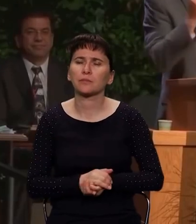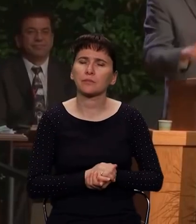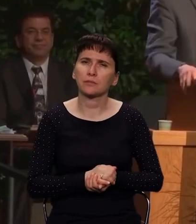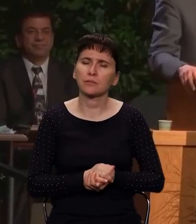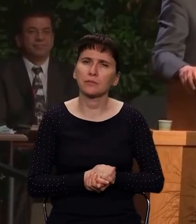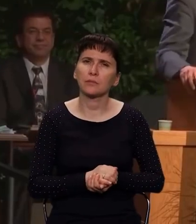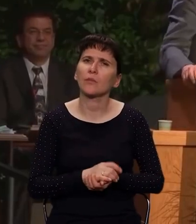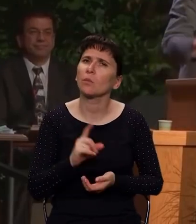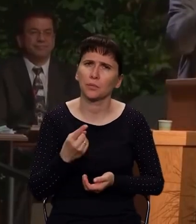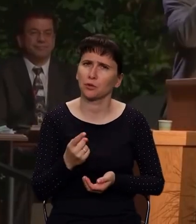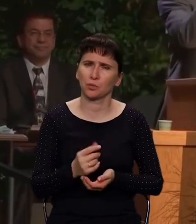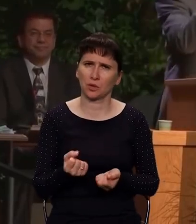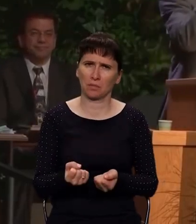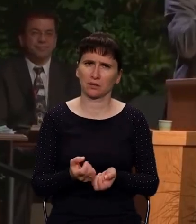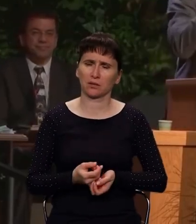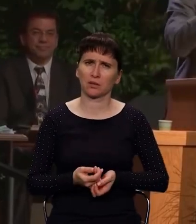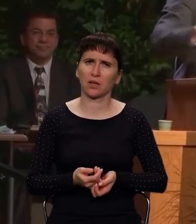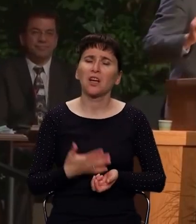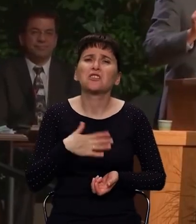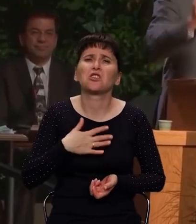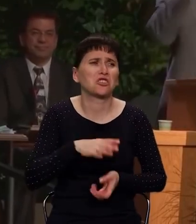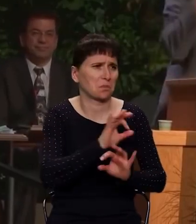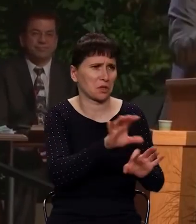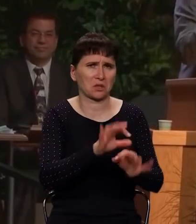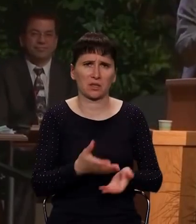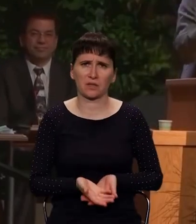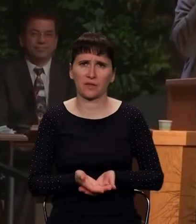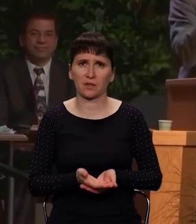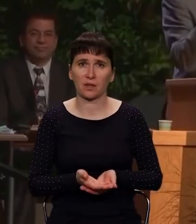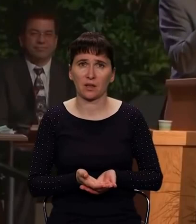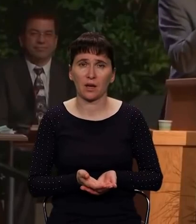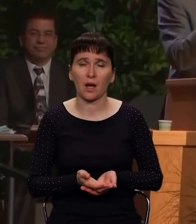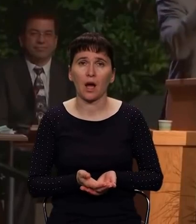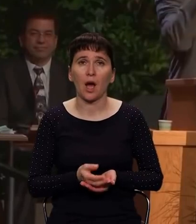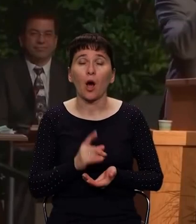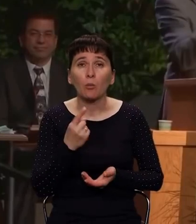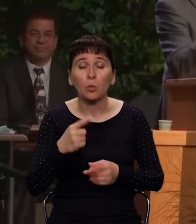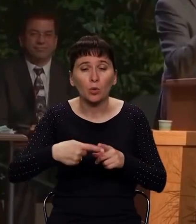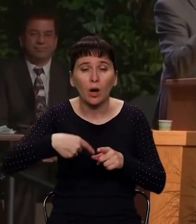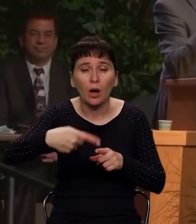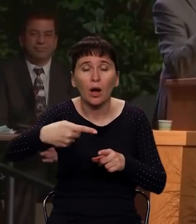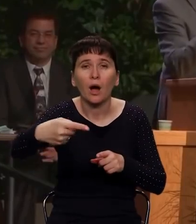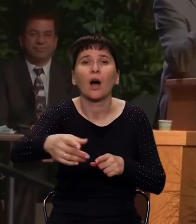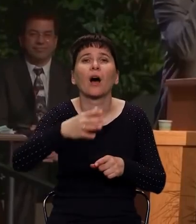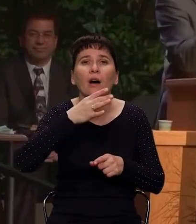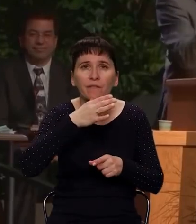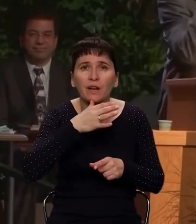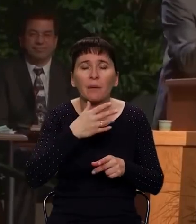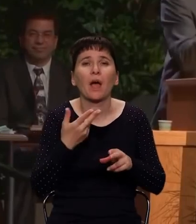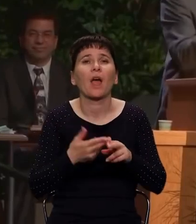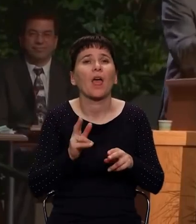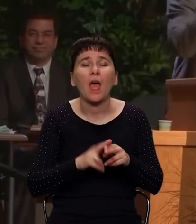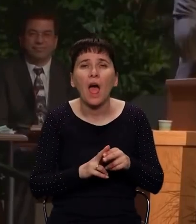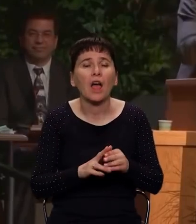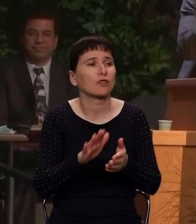сестры, почему? Почему нужно держаться и говорить, потому что этому же Тимофею Павел говорит, придет время, когда этого